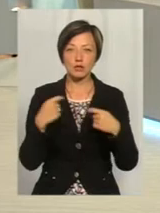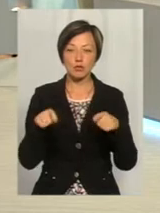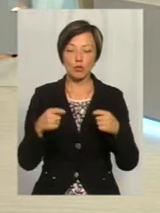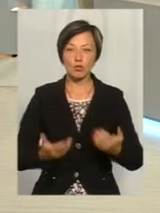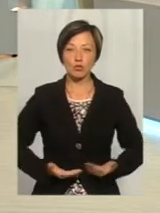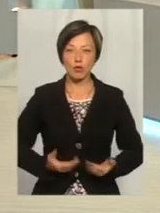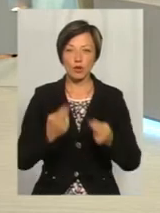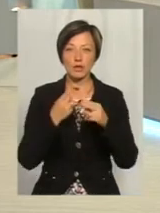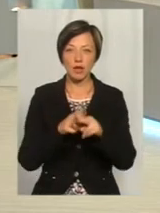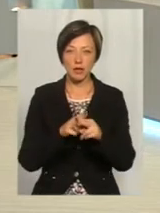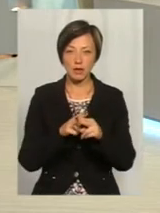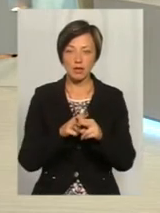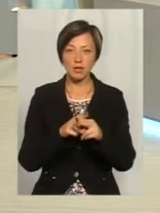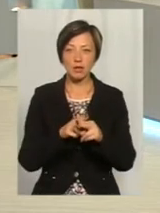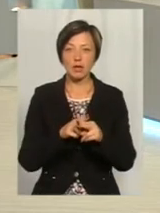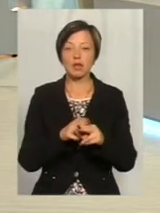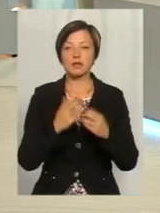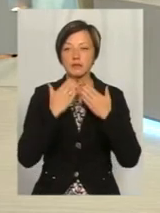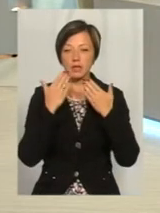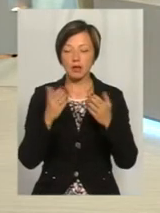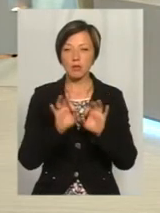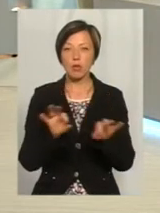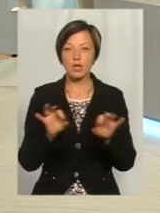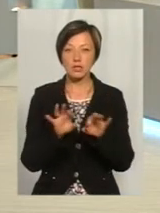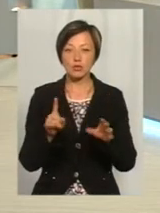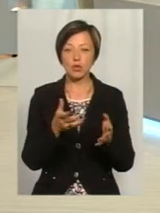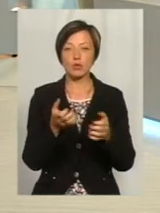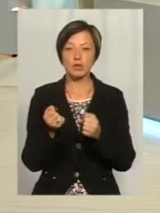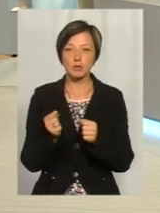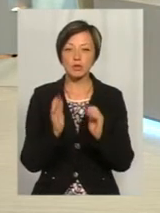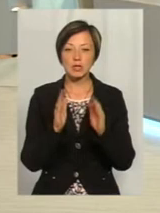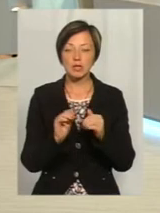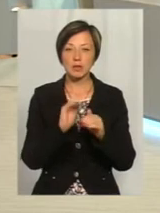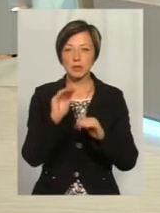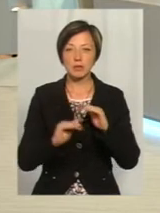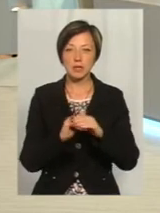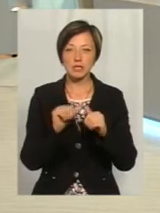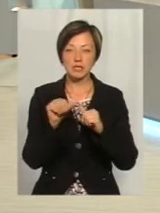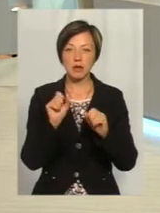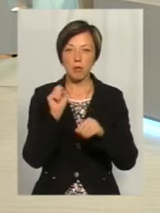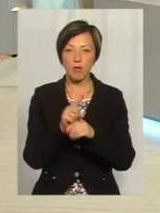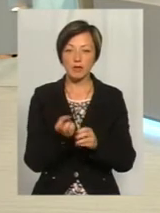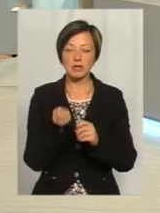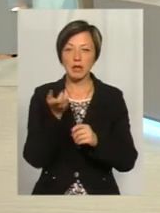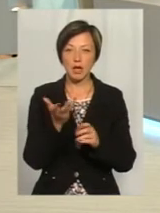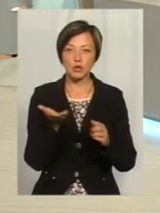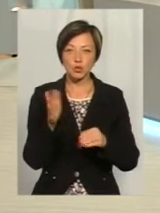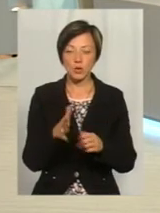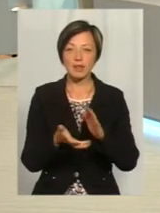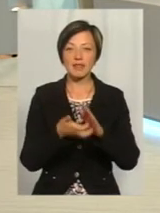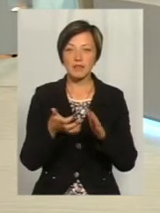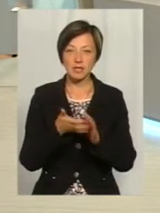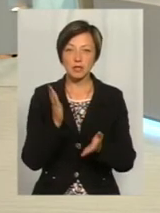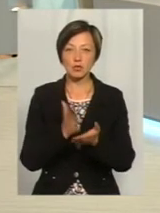побутової техніки, в якій ми звертались, пояснили, що отримують виключно підзамовлення і то по декілька штук. Що дефіцит існує,